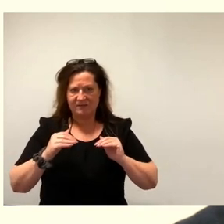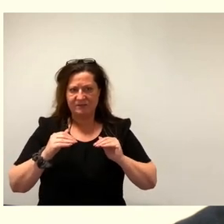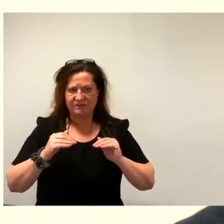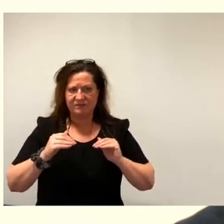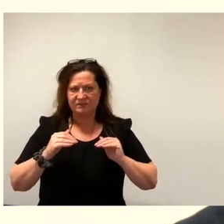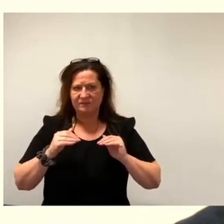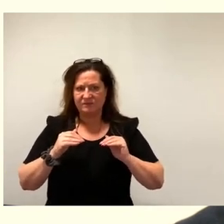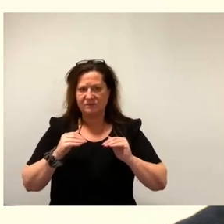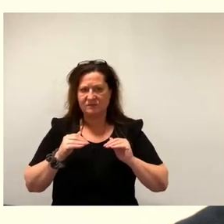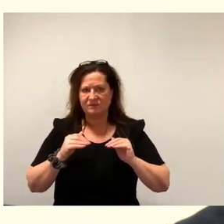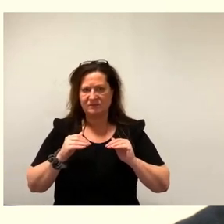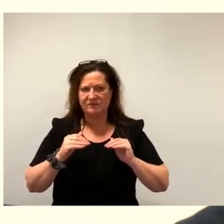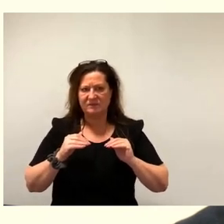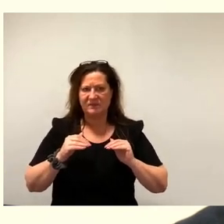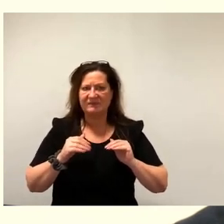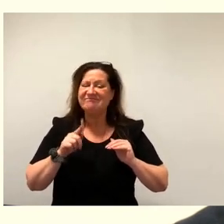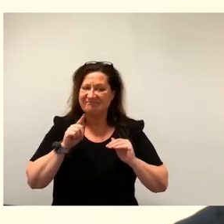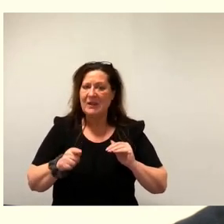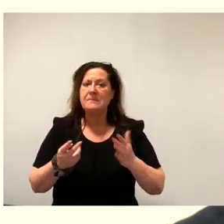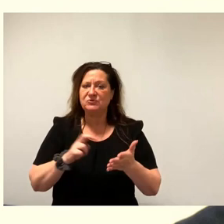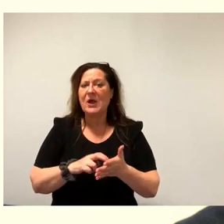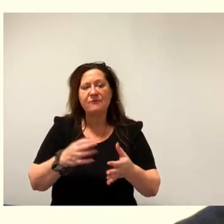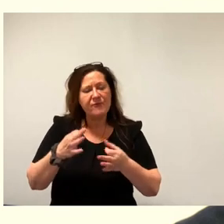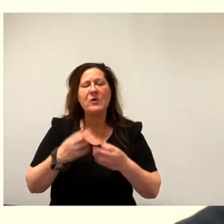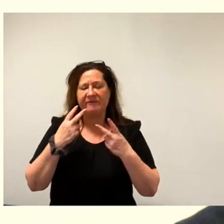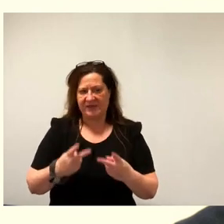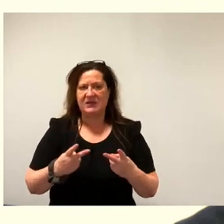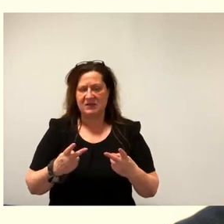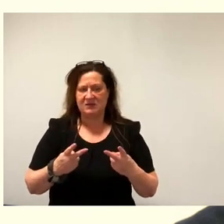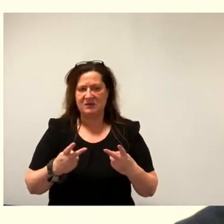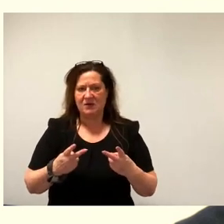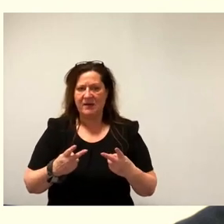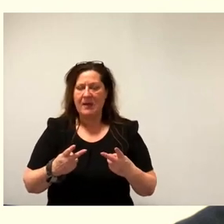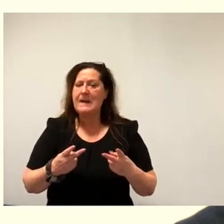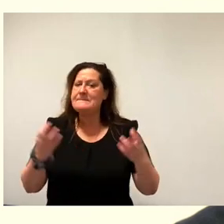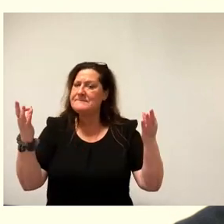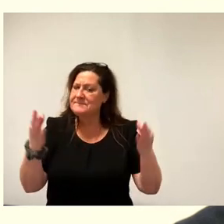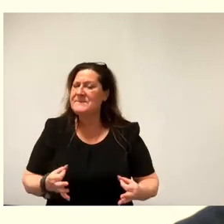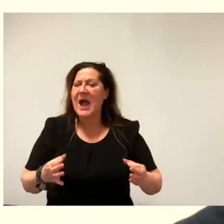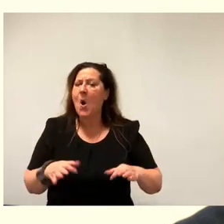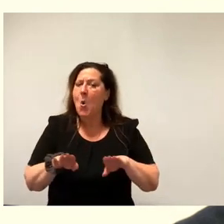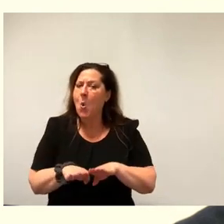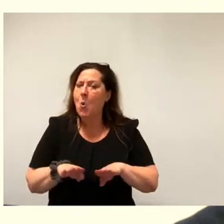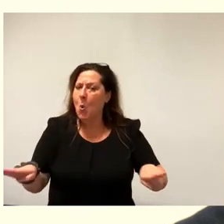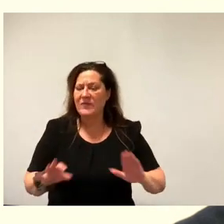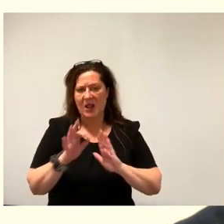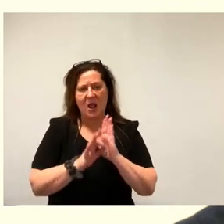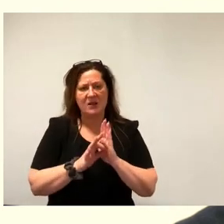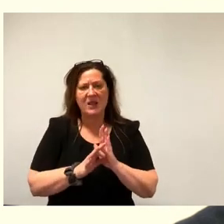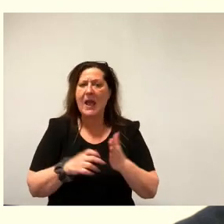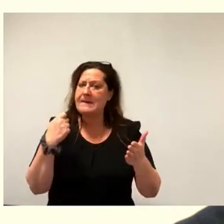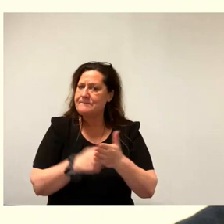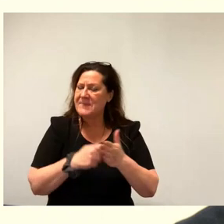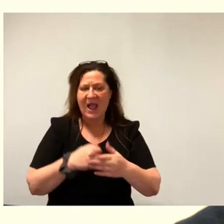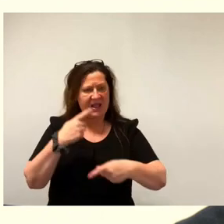Bestand ist auch für uns wichtig, um valide Daten zu haben, wie sich die Preisentwicklung, die Mietentwicklung